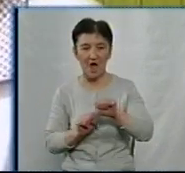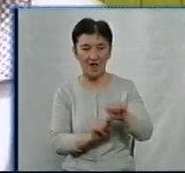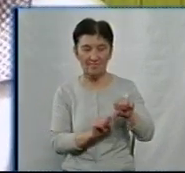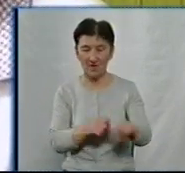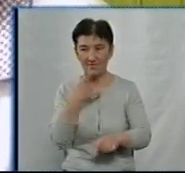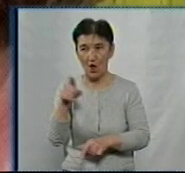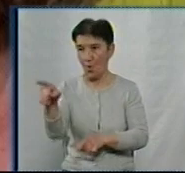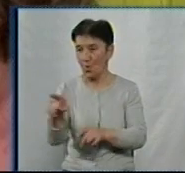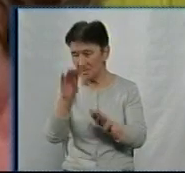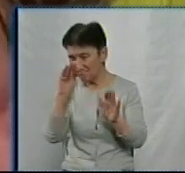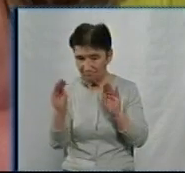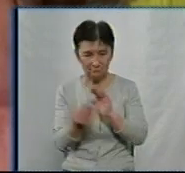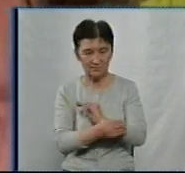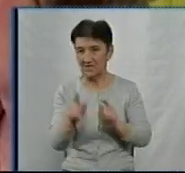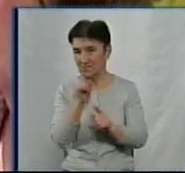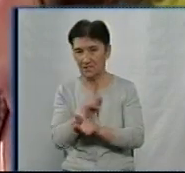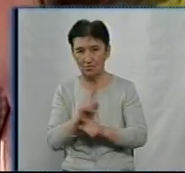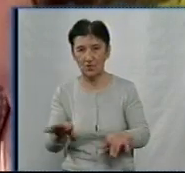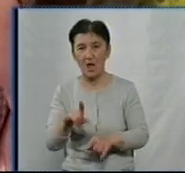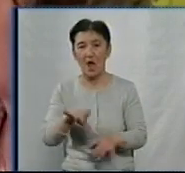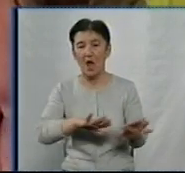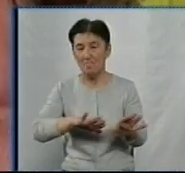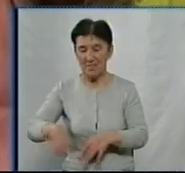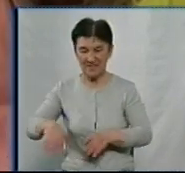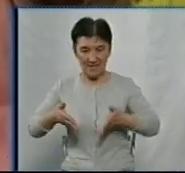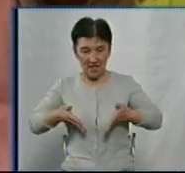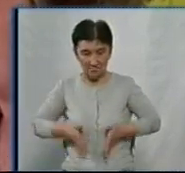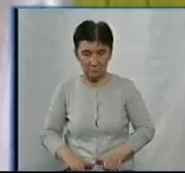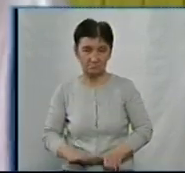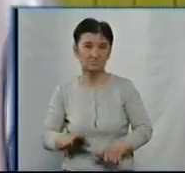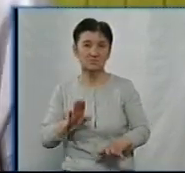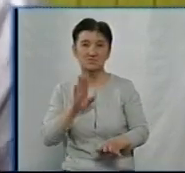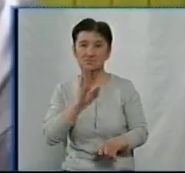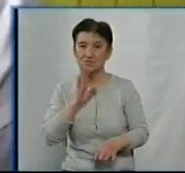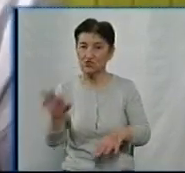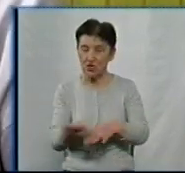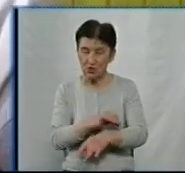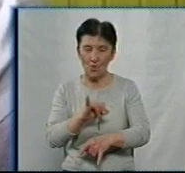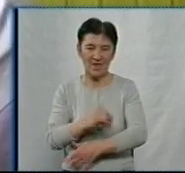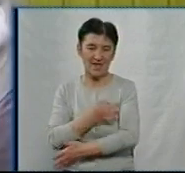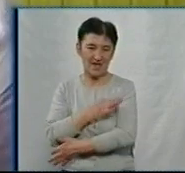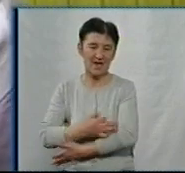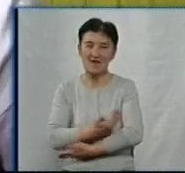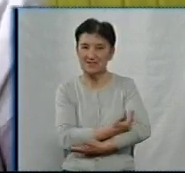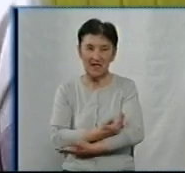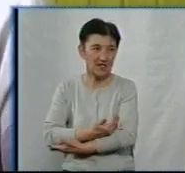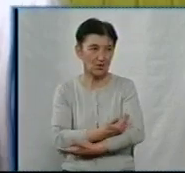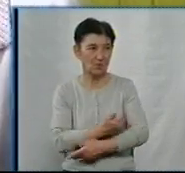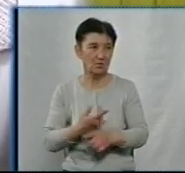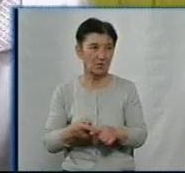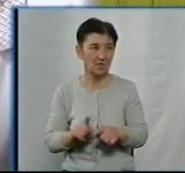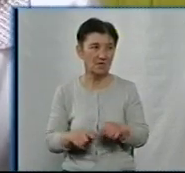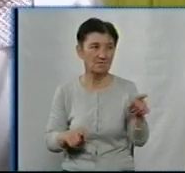Артем Бондаренко не буде, бо має хвору після пологів дружину і новонародженого сина. Тут він посилається на ризики, які